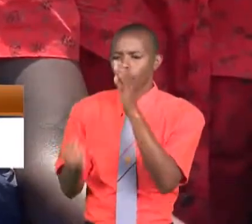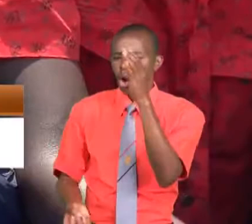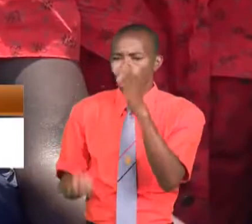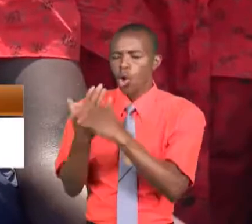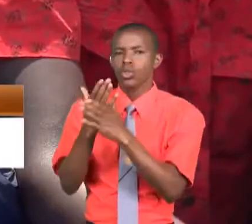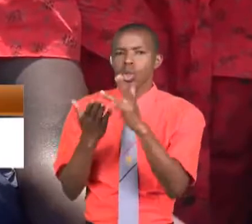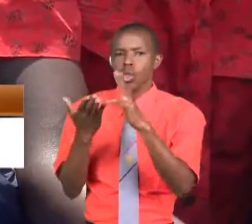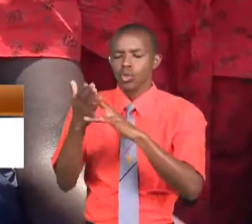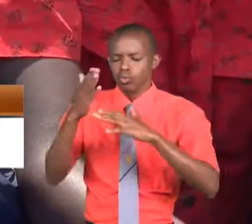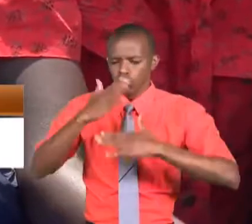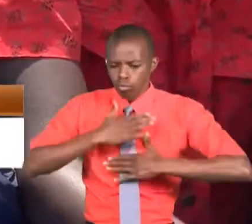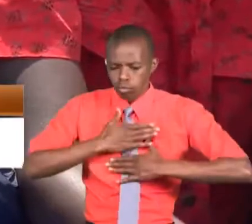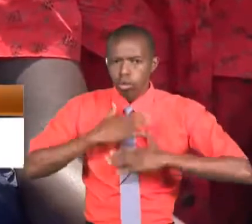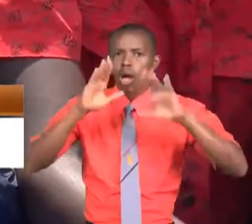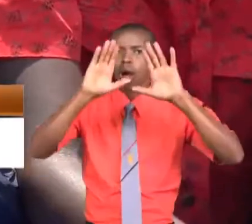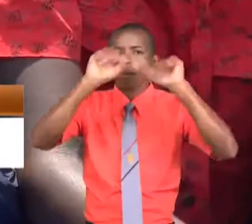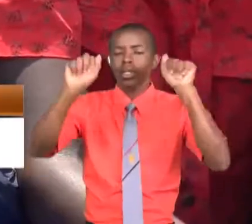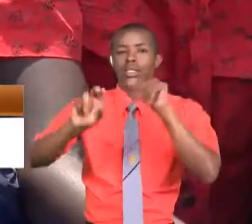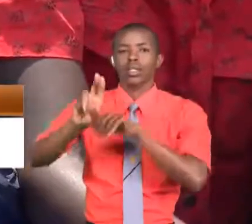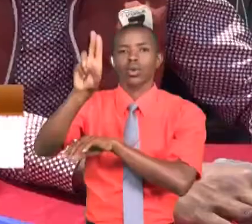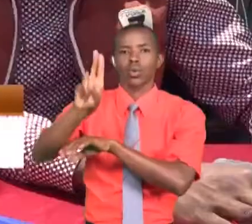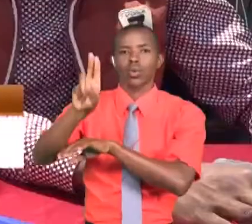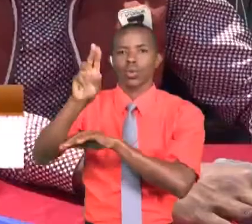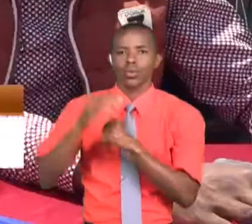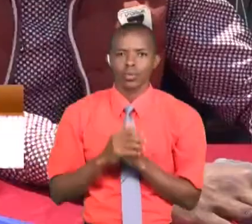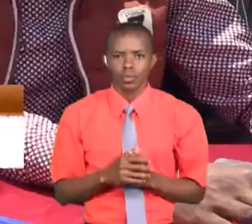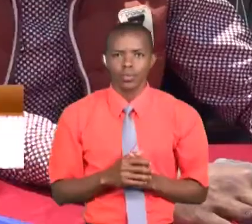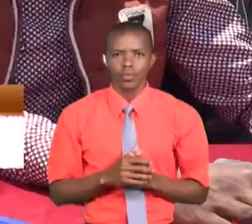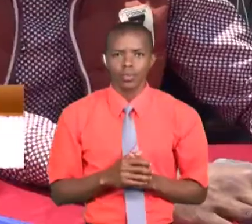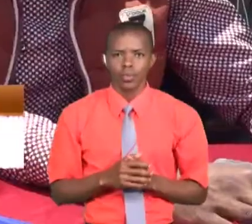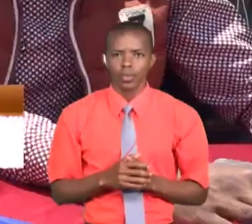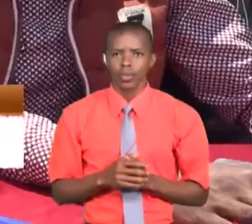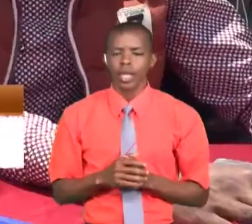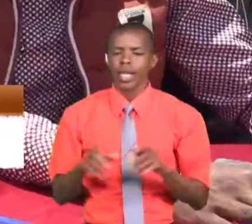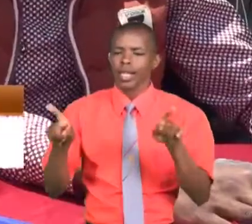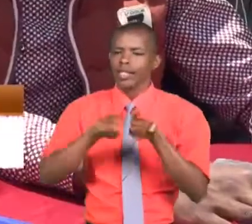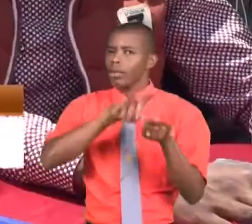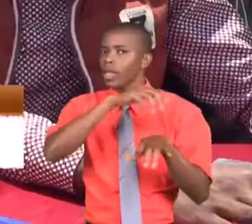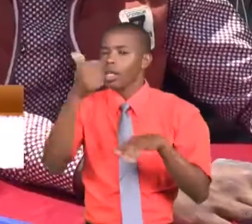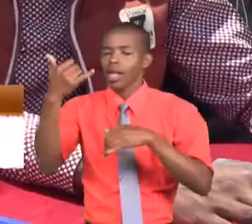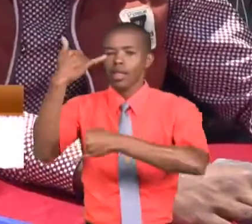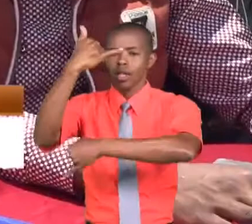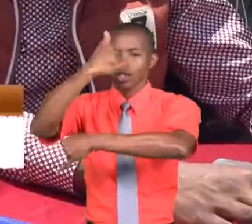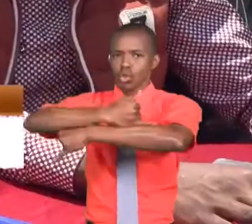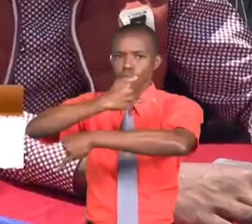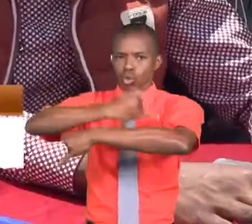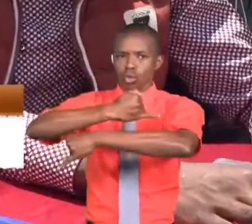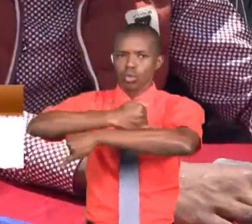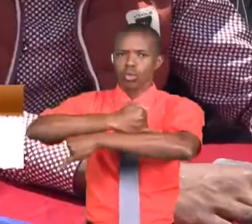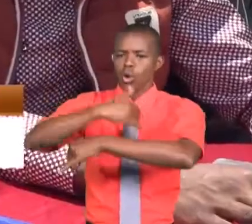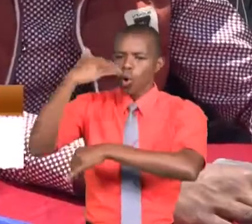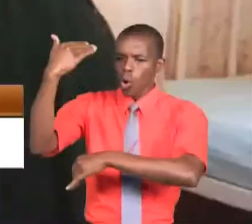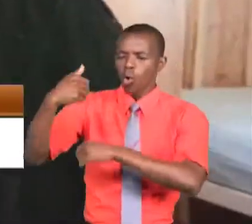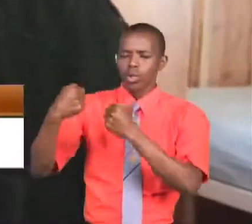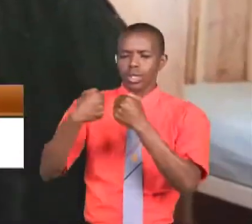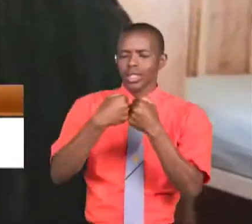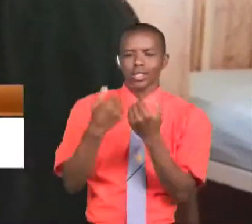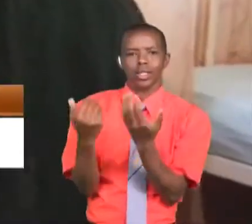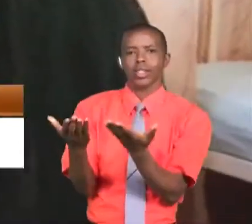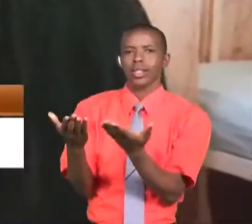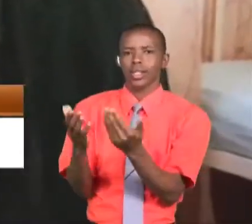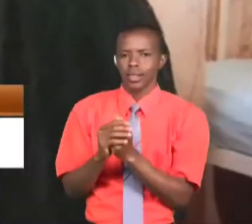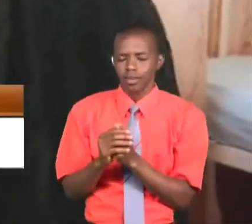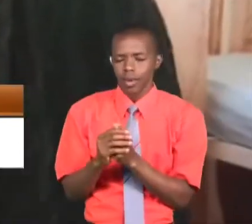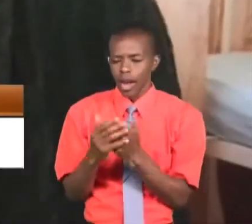Excellency the President Uru Mwikai Kenyata. Like in any other institution, there must always be a challenge. And